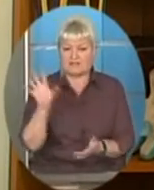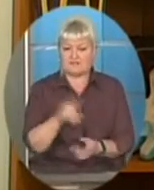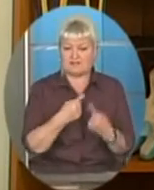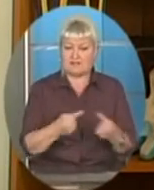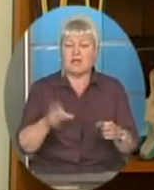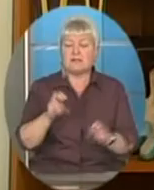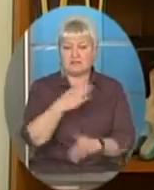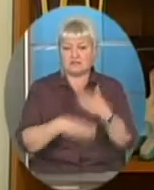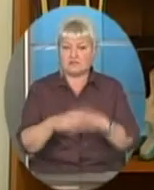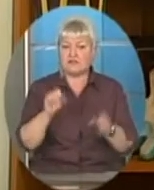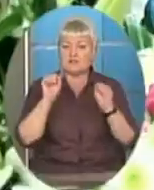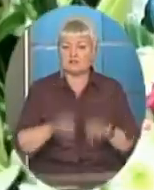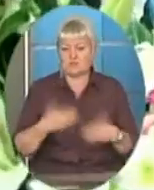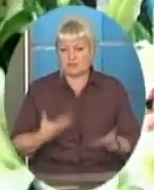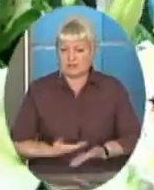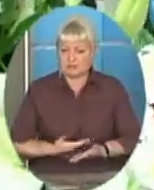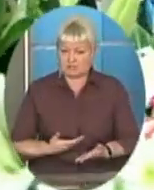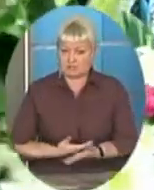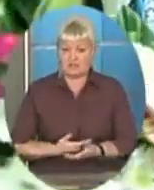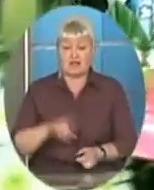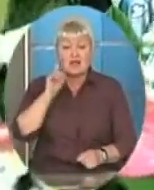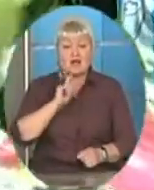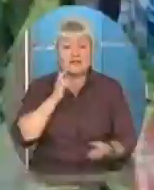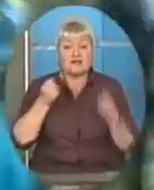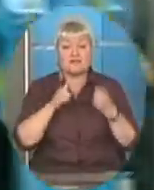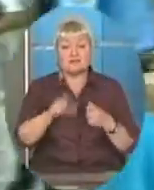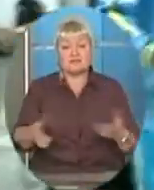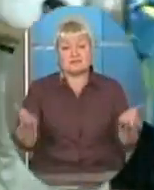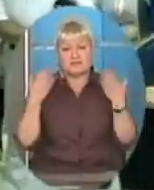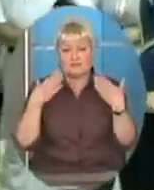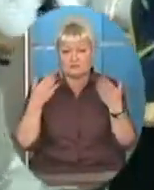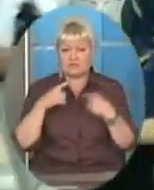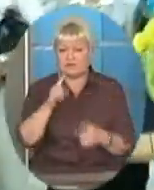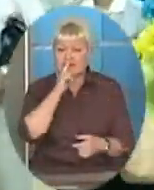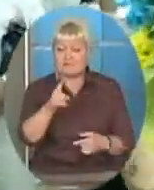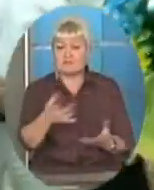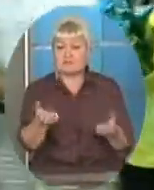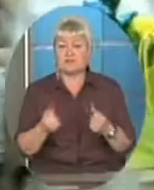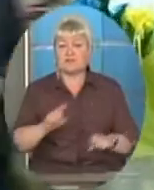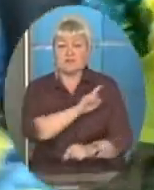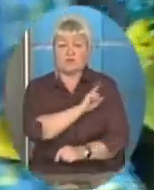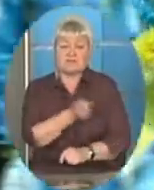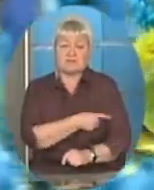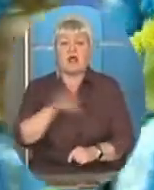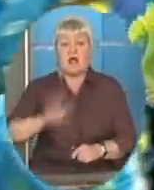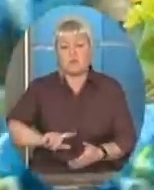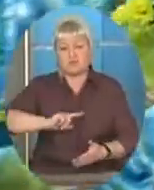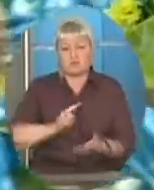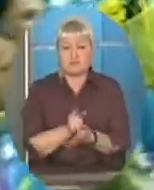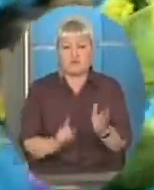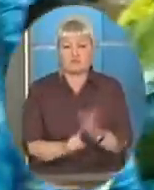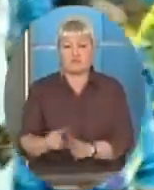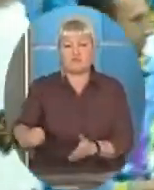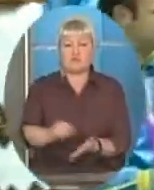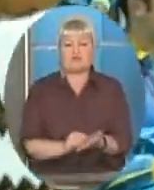з інвалідністю можна переживати. А наразі спортсмени відпочиватимуть, за місяць вони наберуться сил, а потім знову розпочнуть